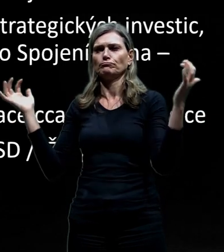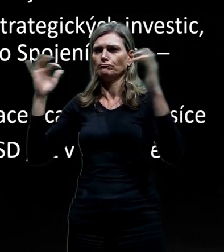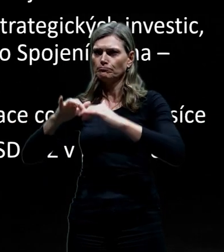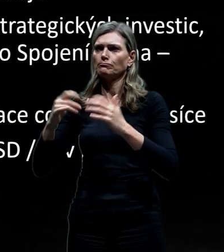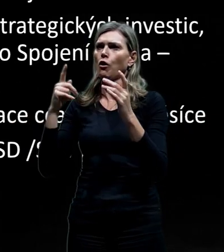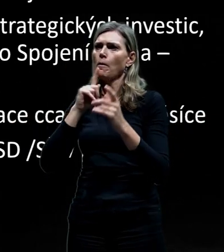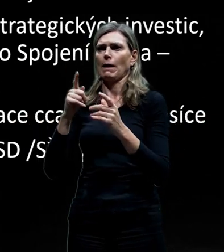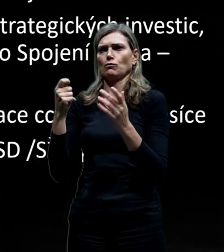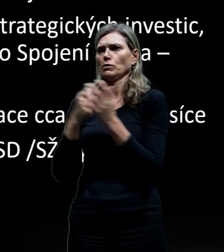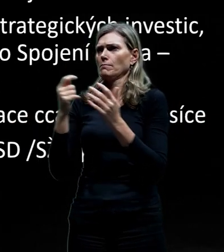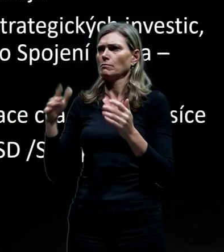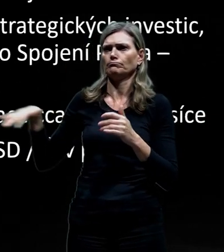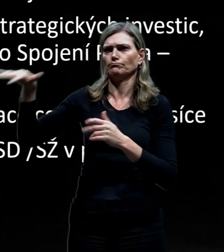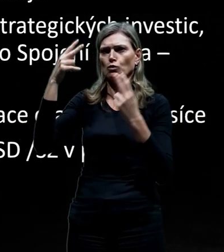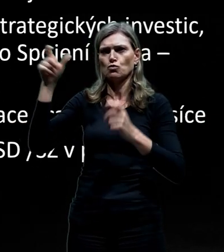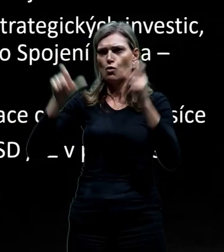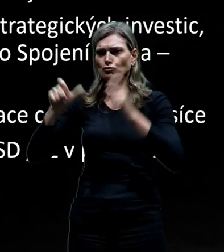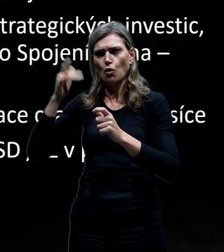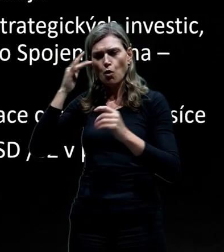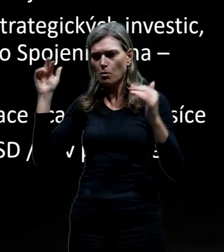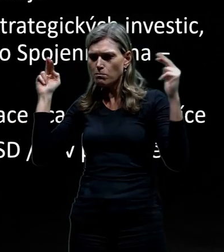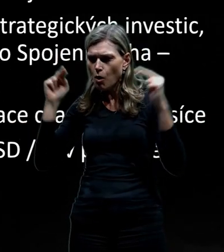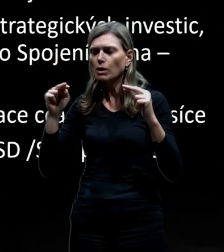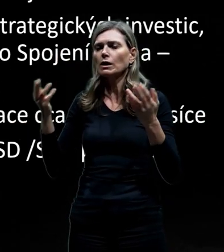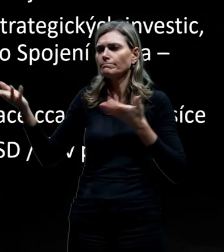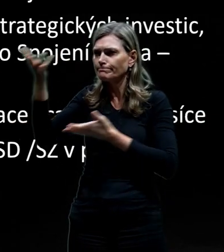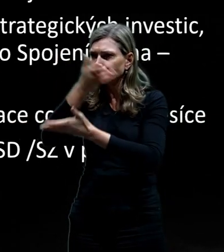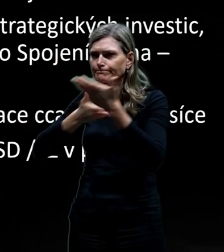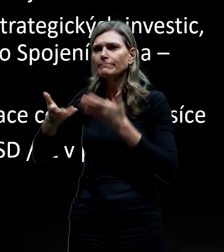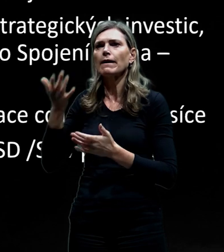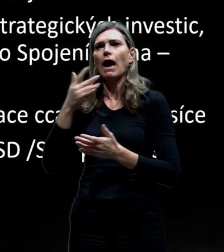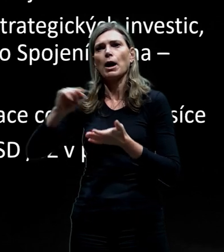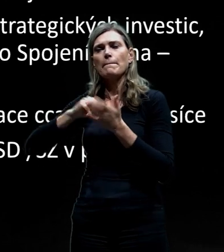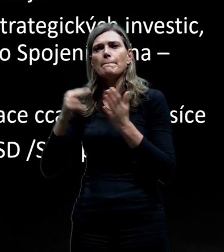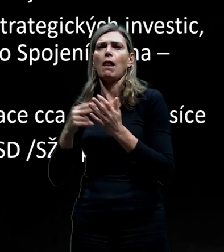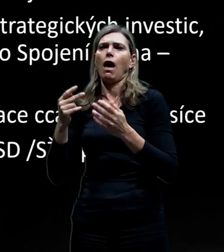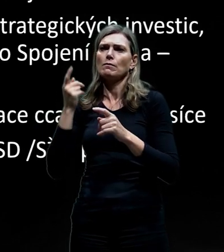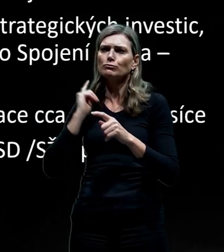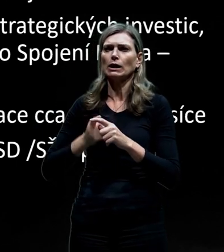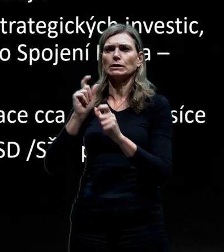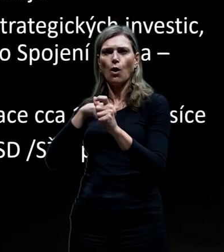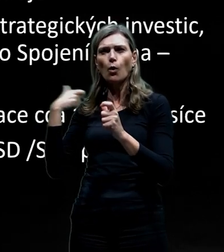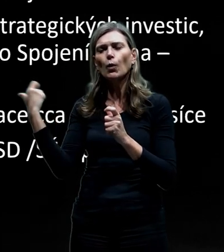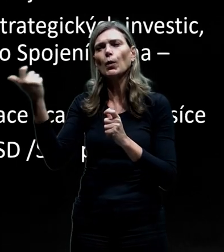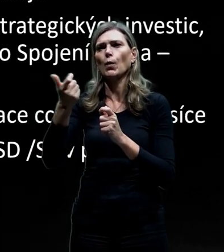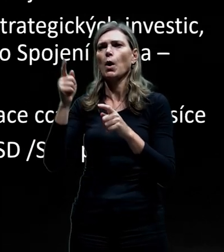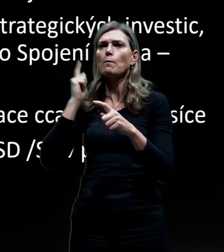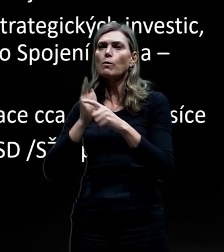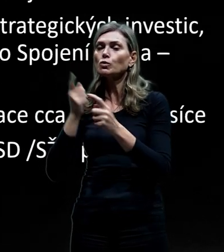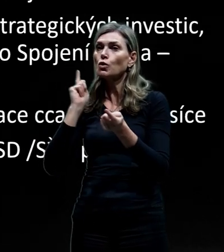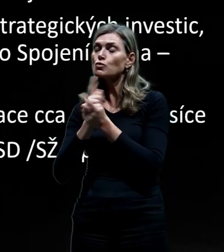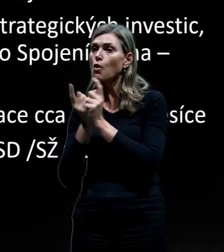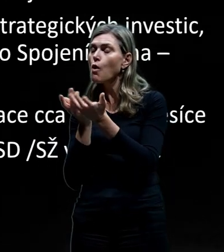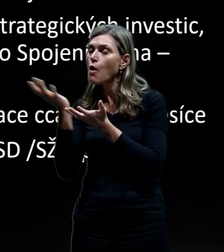úrovni a kde vlastně je to platforma pro diskuze o podobě okruhu, o jednotlivých, řekněme, dohodách o tom, jak